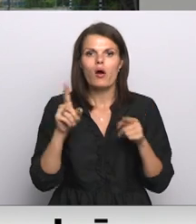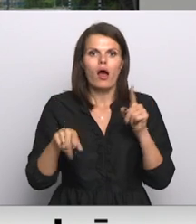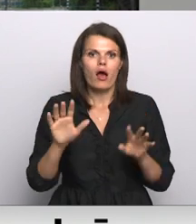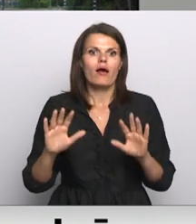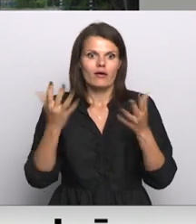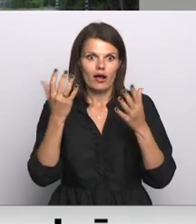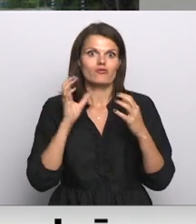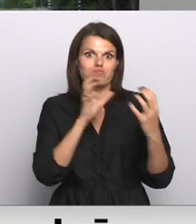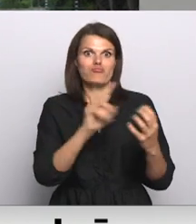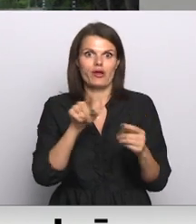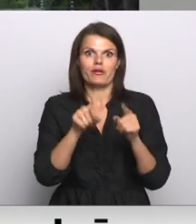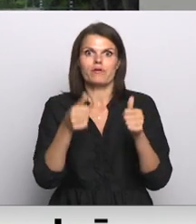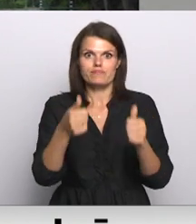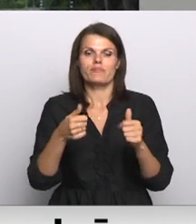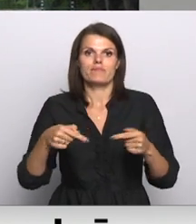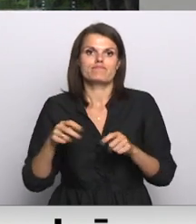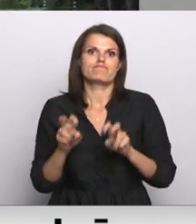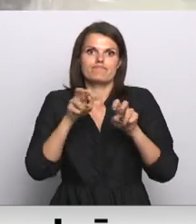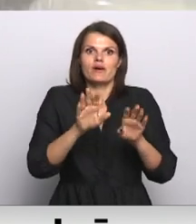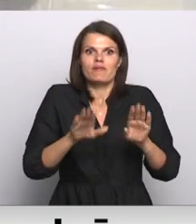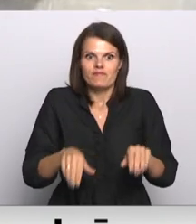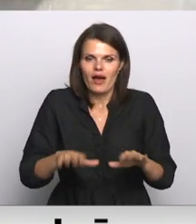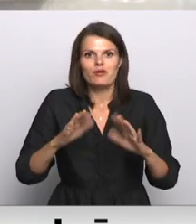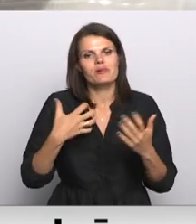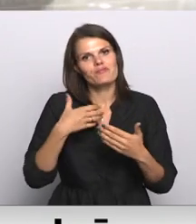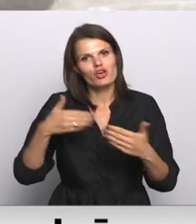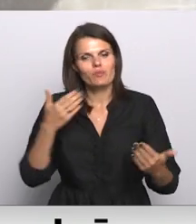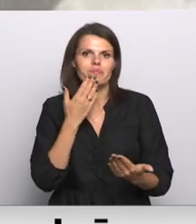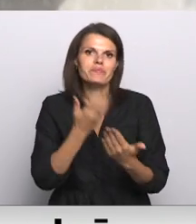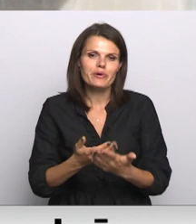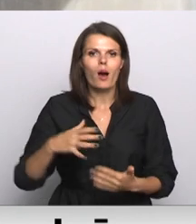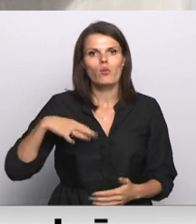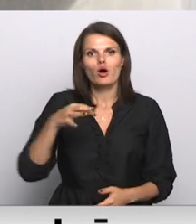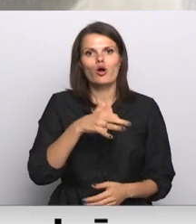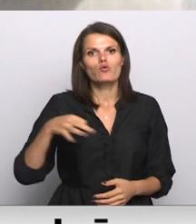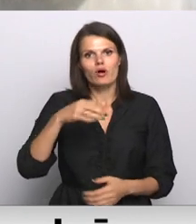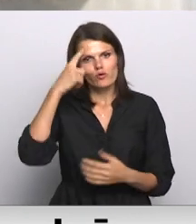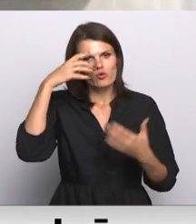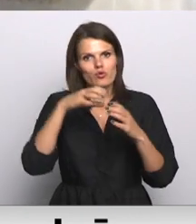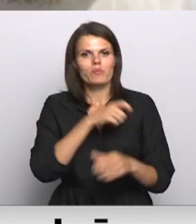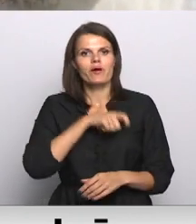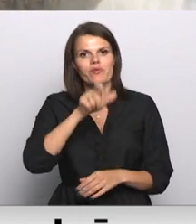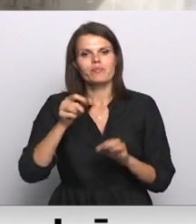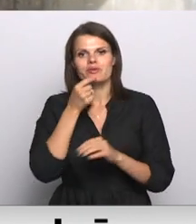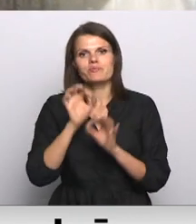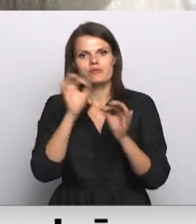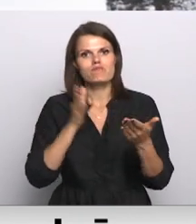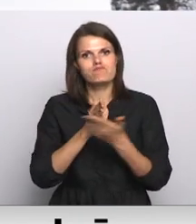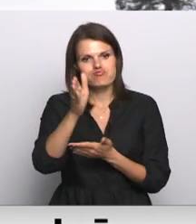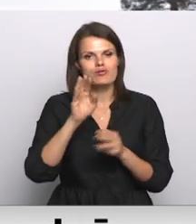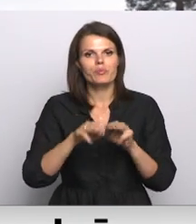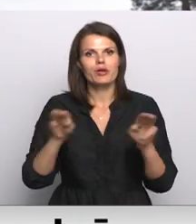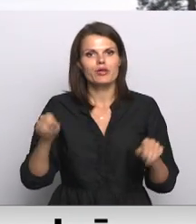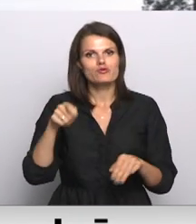tajā reizā brauc tāds autobus, un tam viņa, protams, ka viņš nodrošinās. Ogresnoda domas deputāts septembra sākumā vērsās pie minisu prezidenta